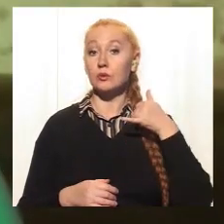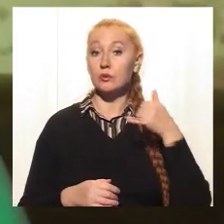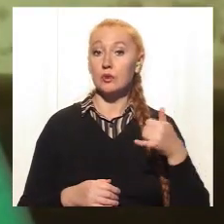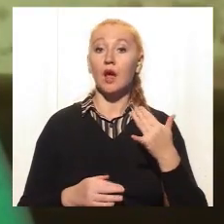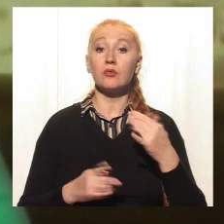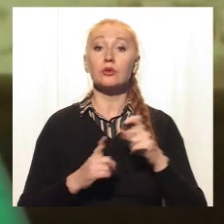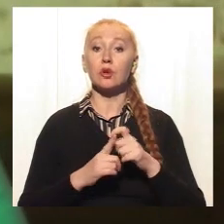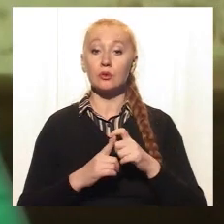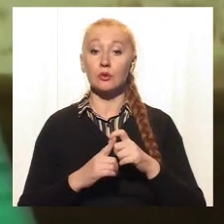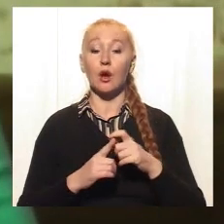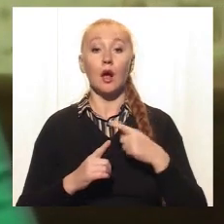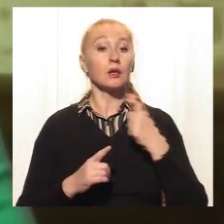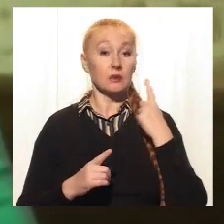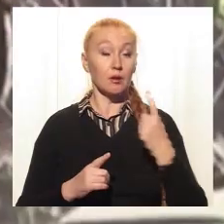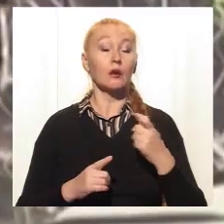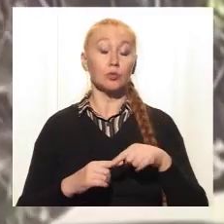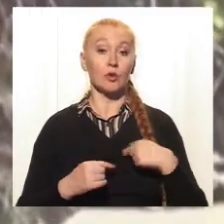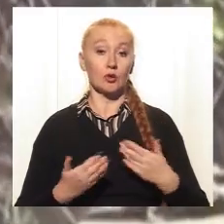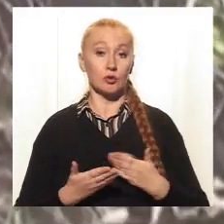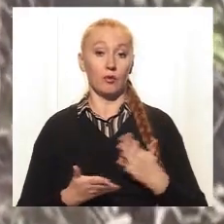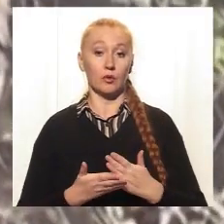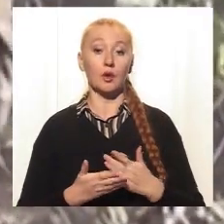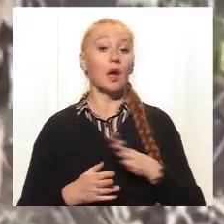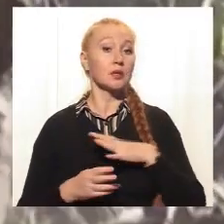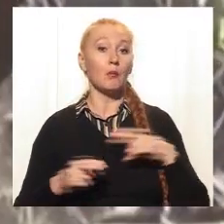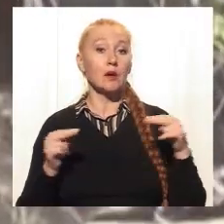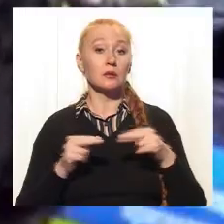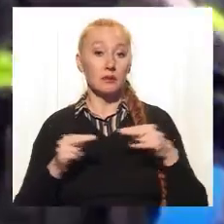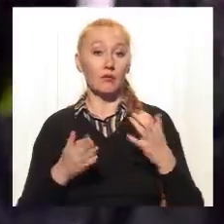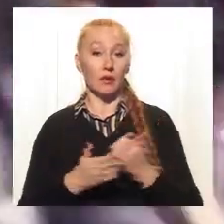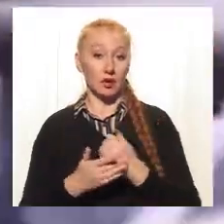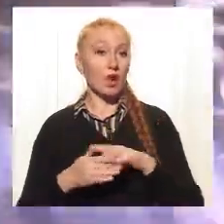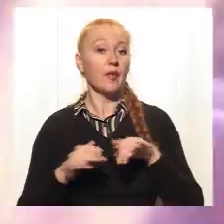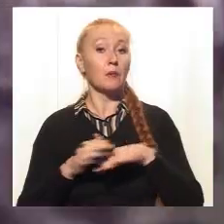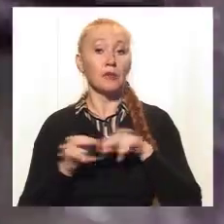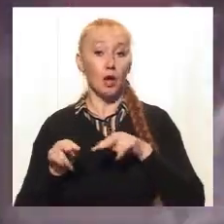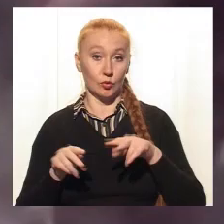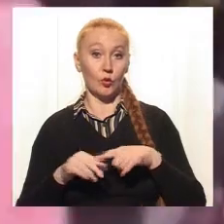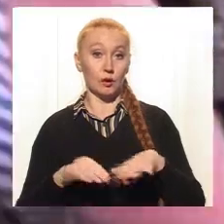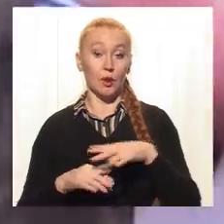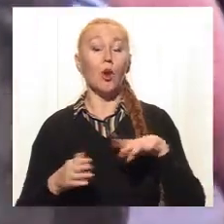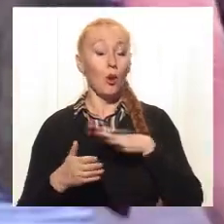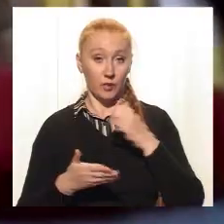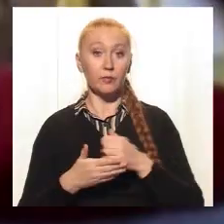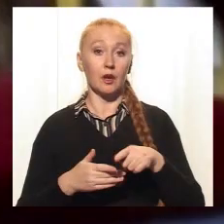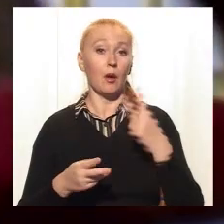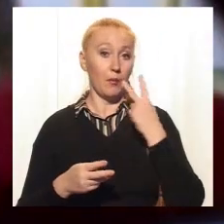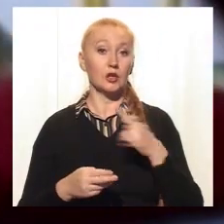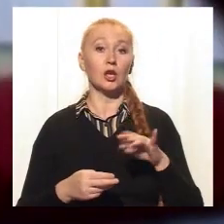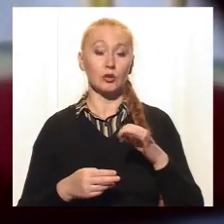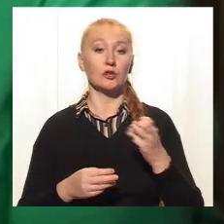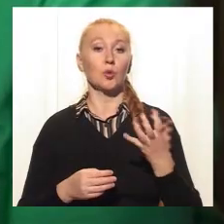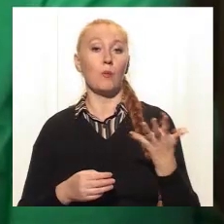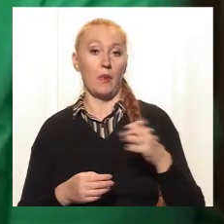декілька фраз, він дав про себе знати. Сама знайшла свідків на непідконтрольній Україні території. Вони підтвердили, що бачили Ярослава та ще п